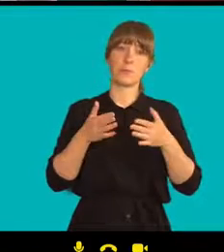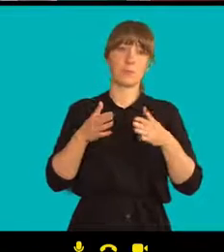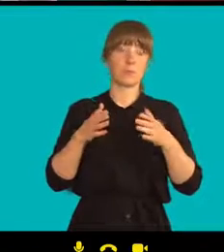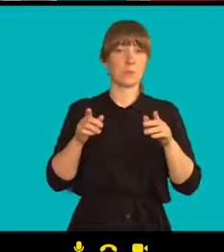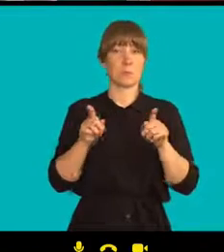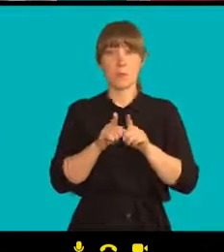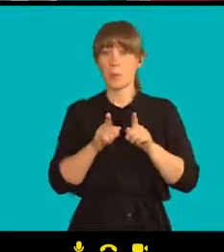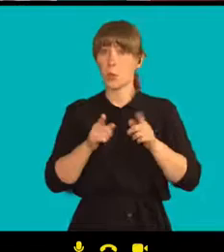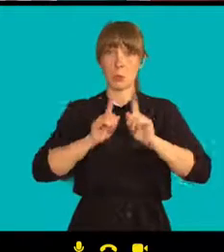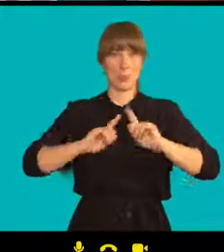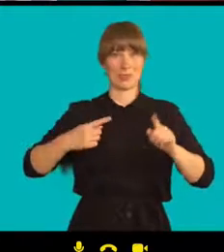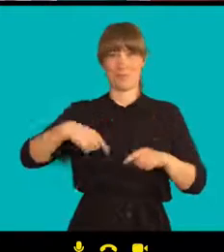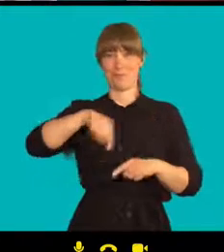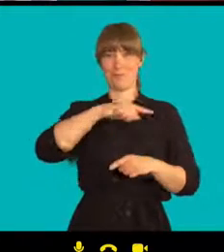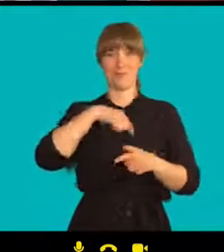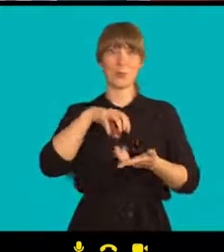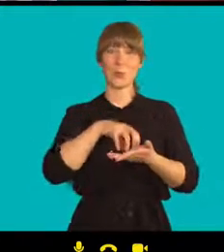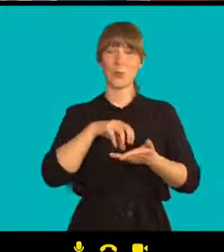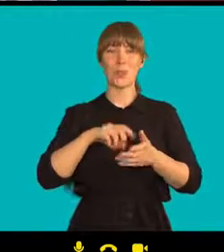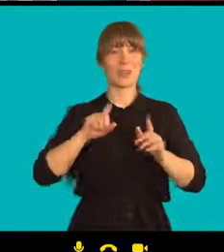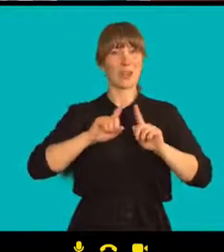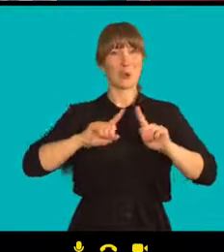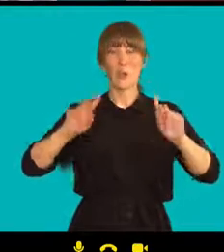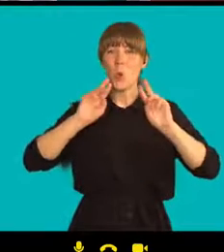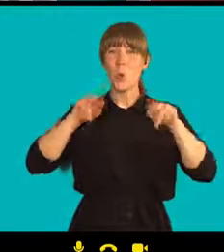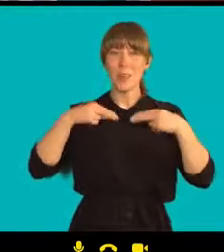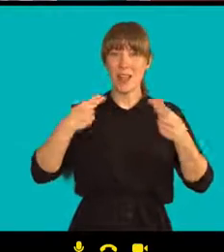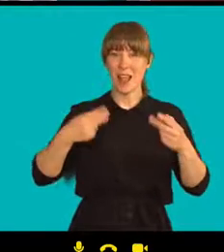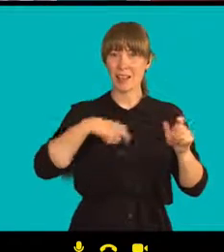umělci se často setkávají.